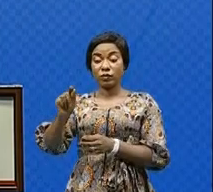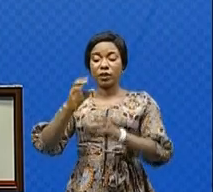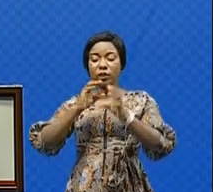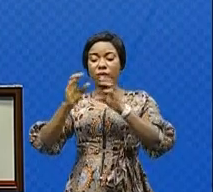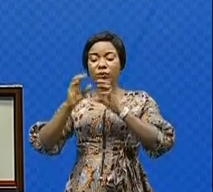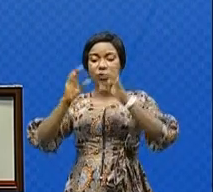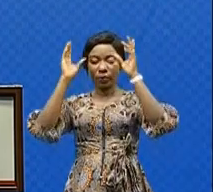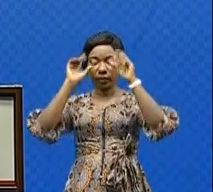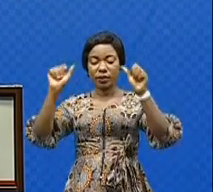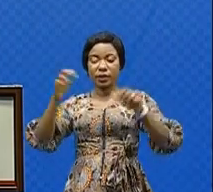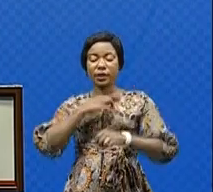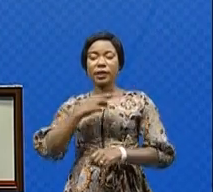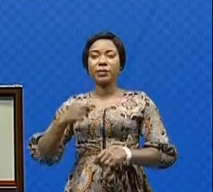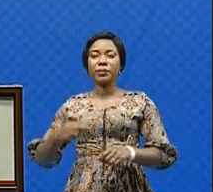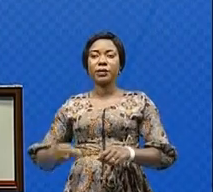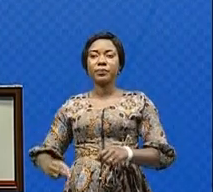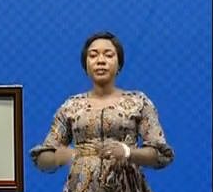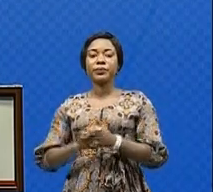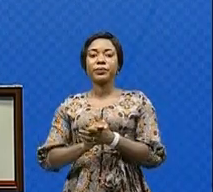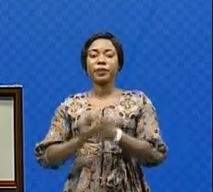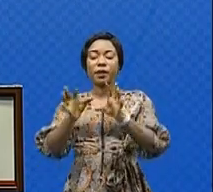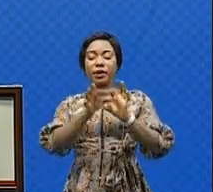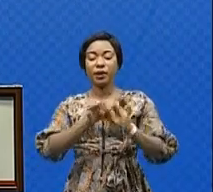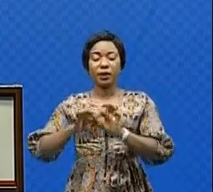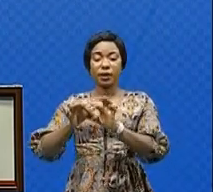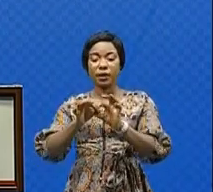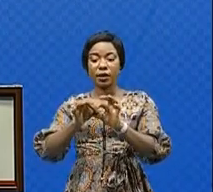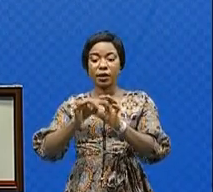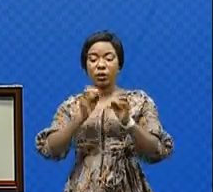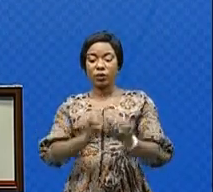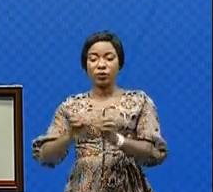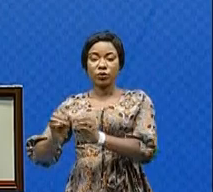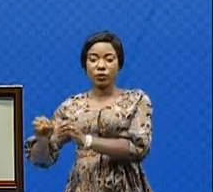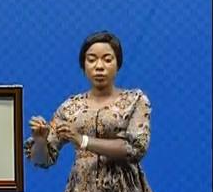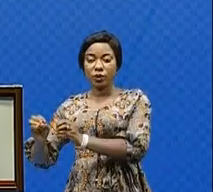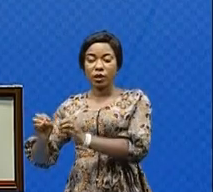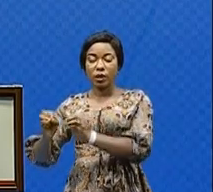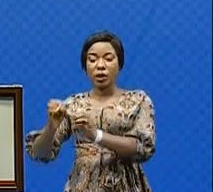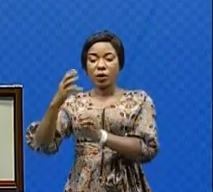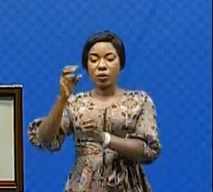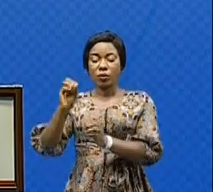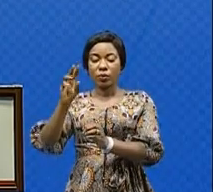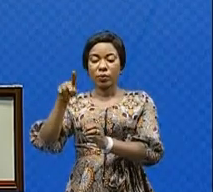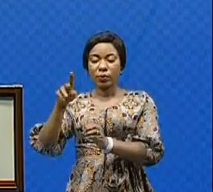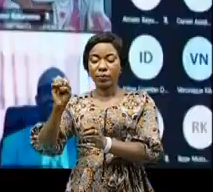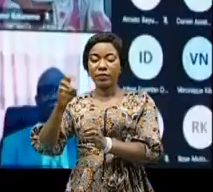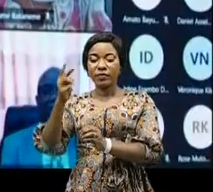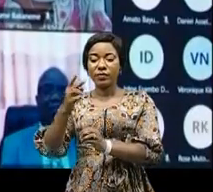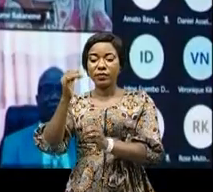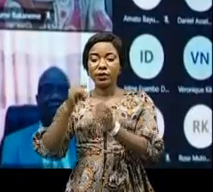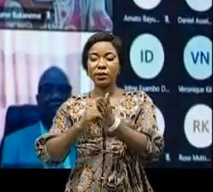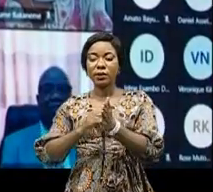communication du président de la République, relatif à l'organisation de la COP26 et à la participation de la RDC,